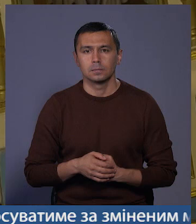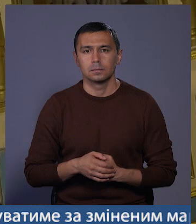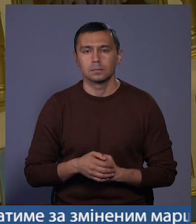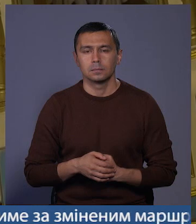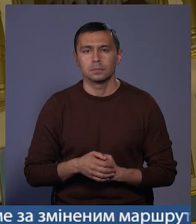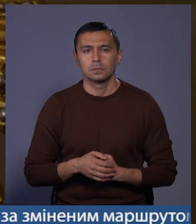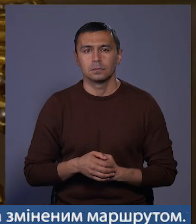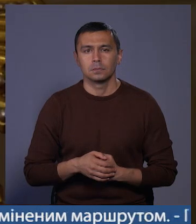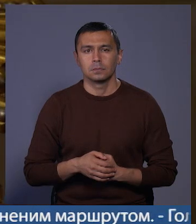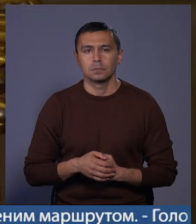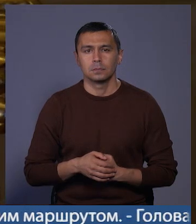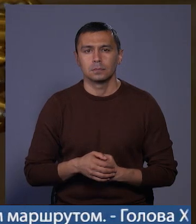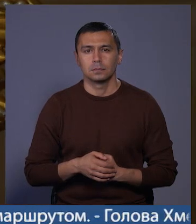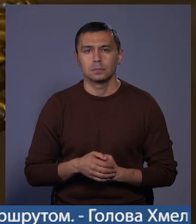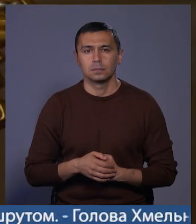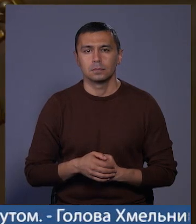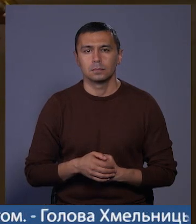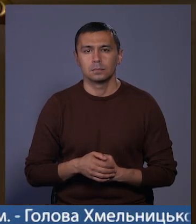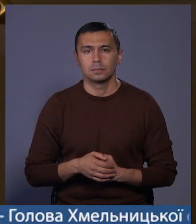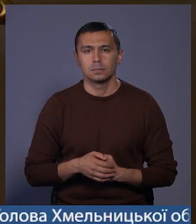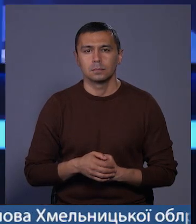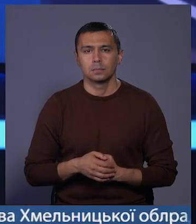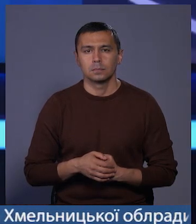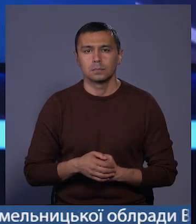Ірина Аріон, Володимир Паламар, Новини міста.